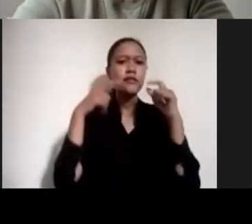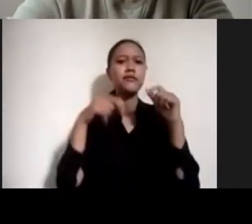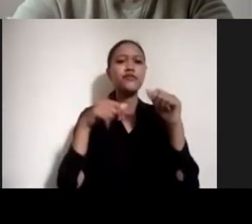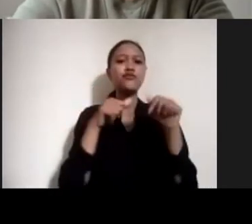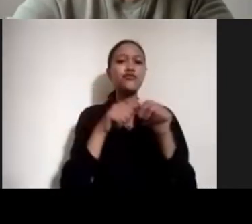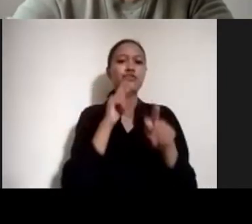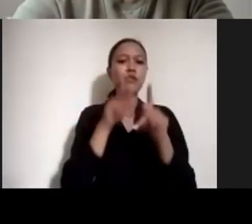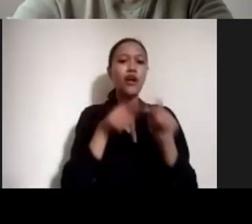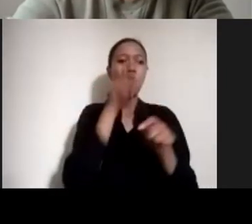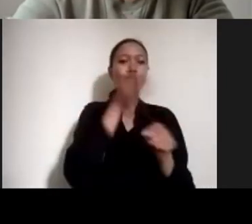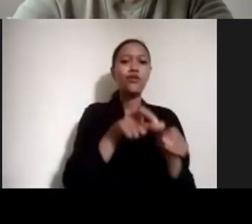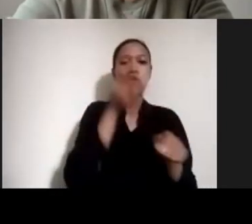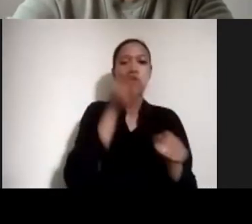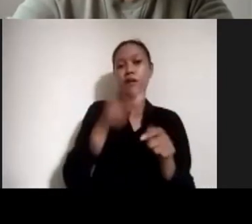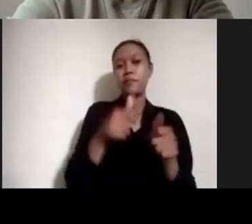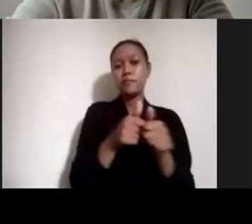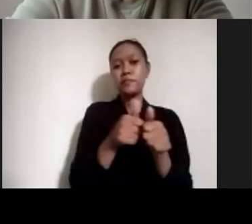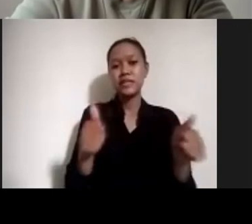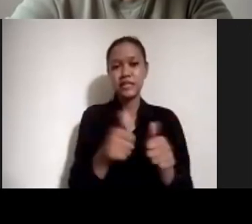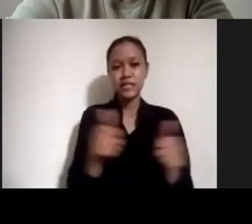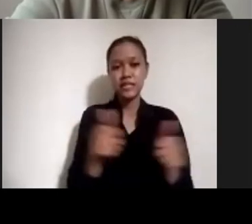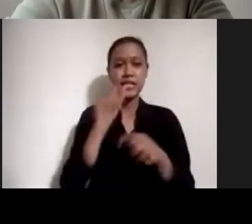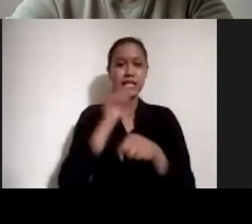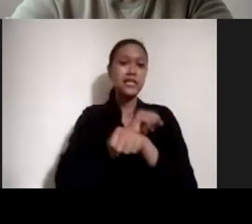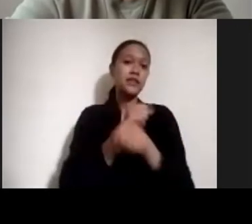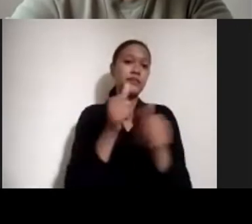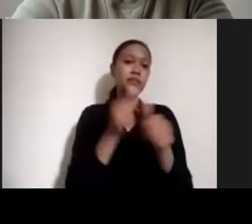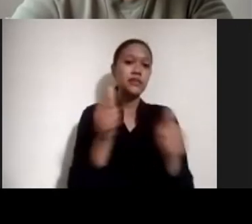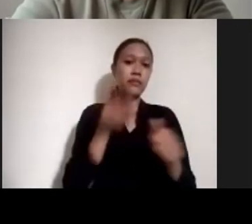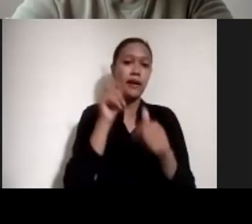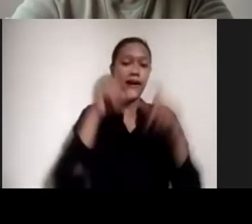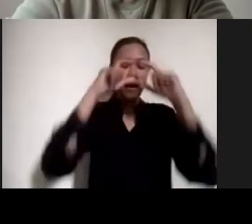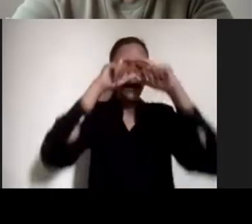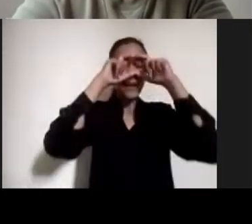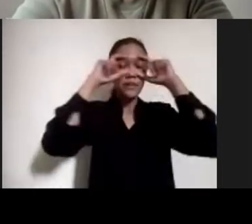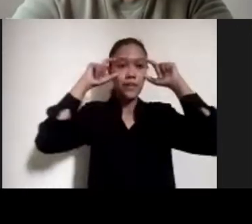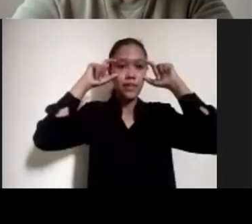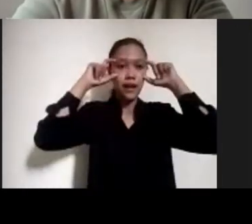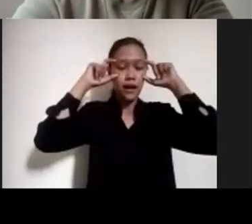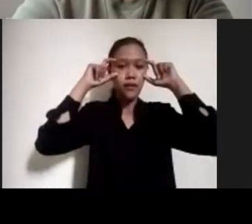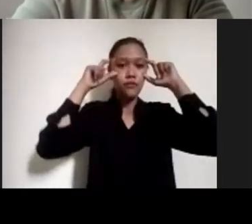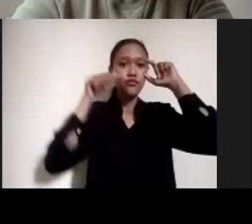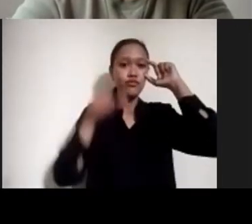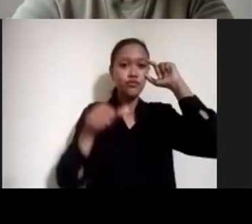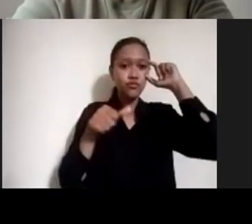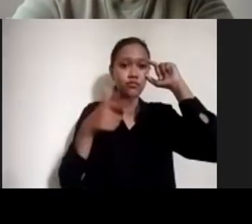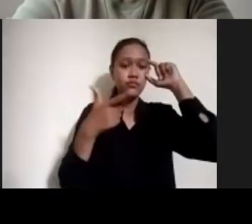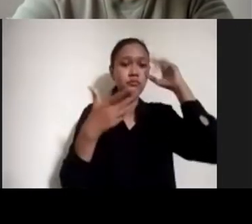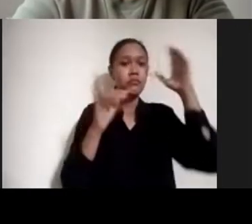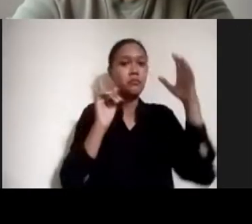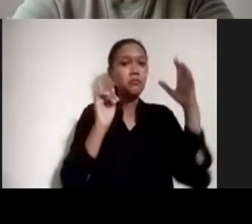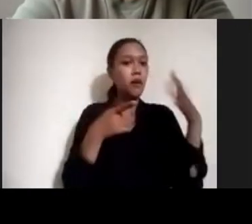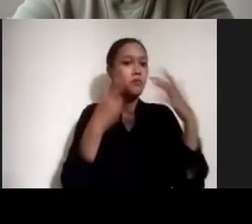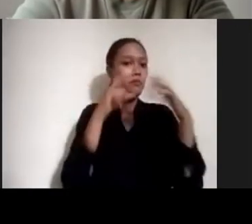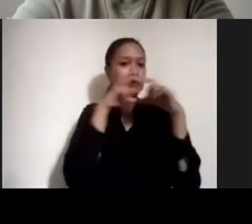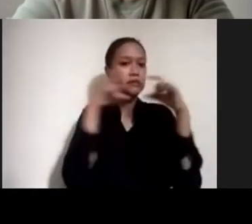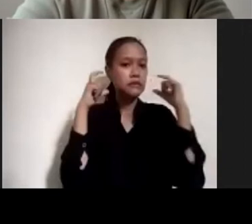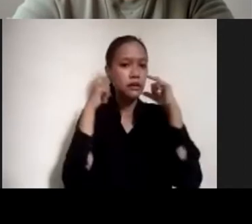tenaga kebersihannya, dia pakai kacamata gini ya, terus kemudian pakai